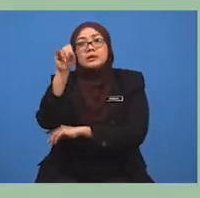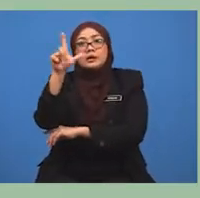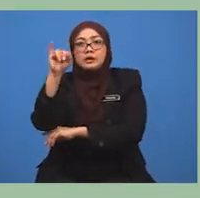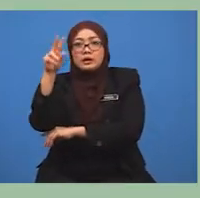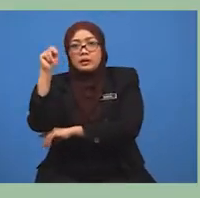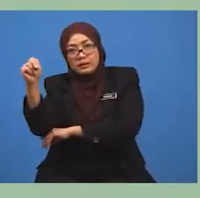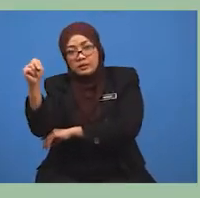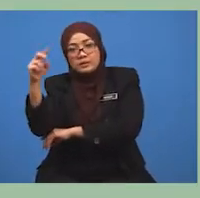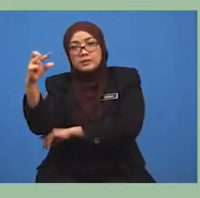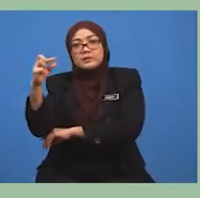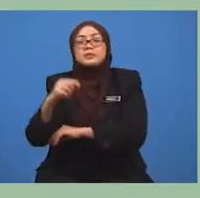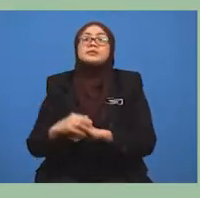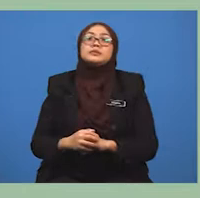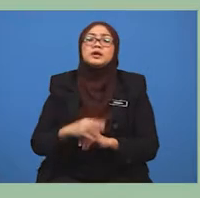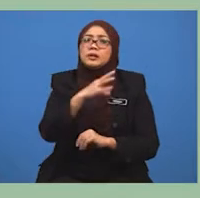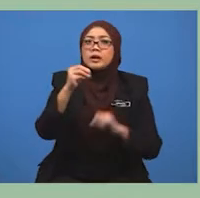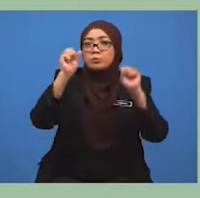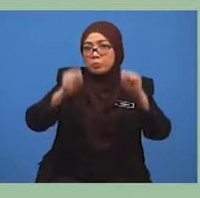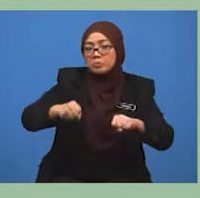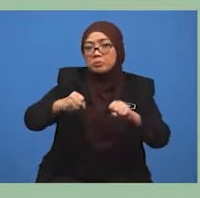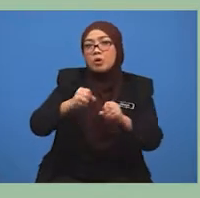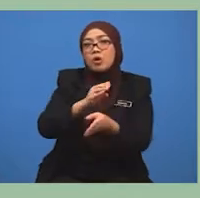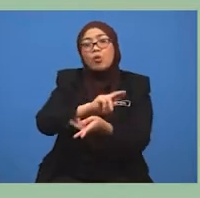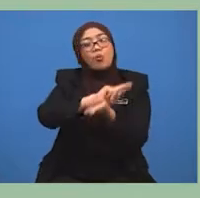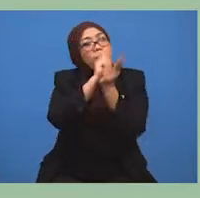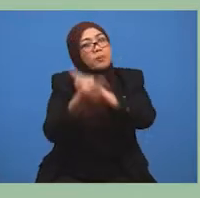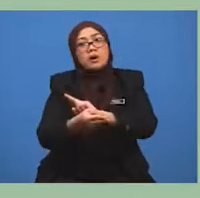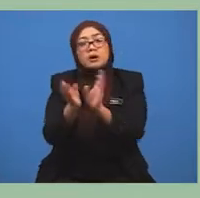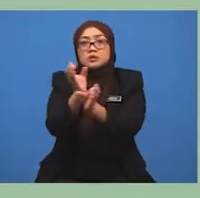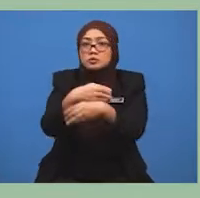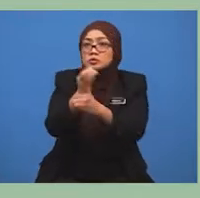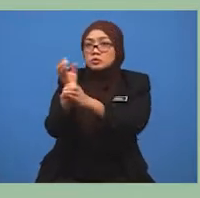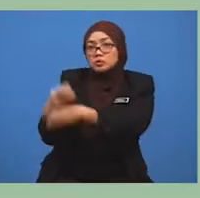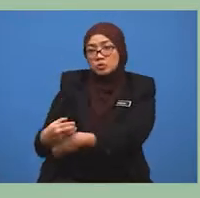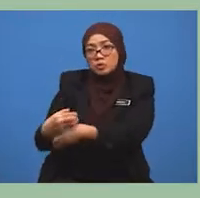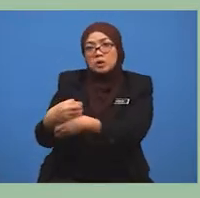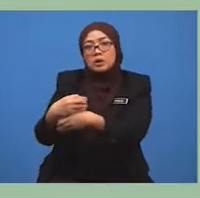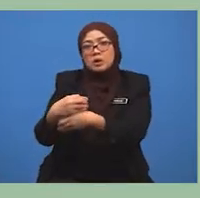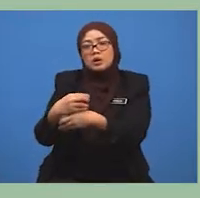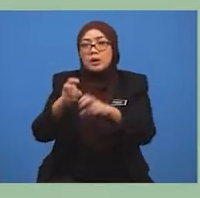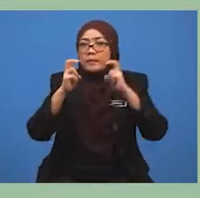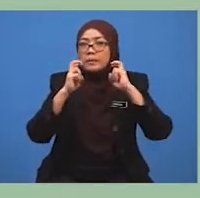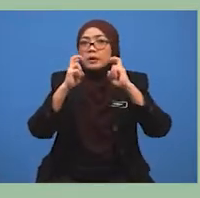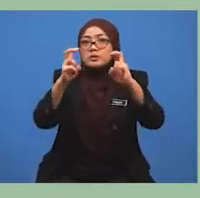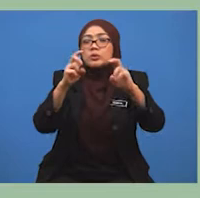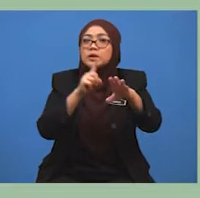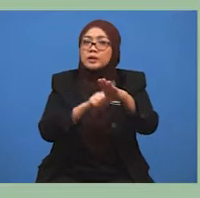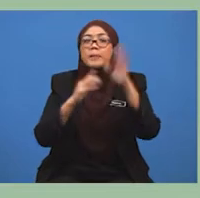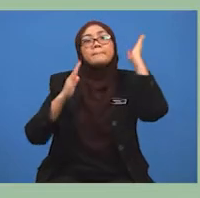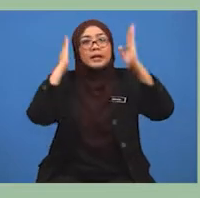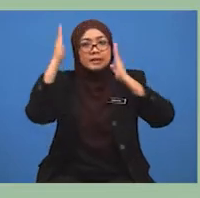langsung, ini bakal mengubah corak penggunaan keseluruhan rangkaian pengangkutan awam.